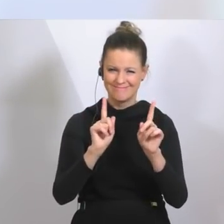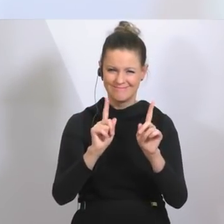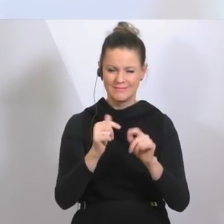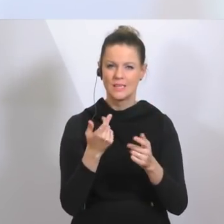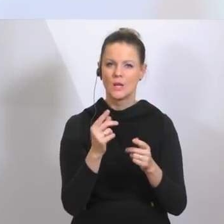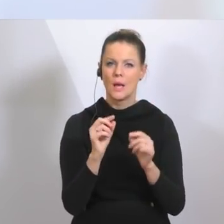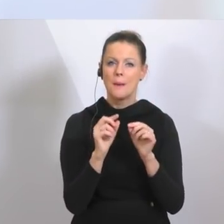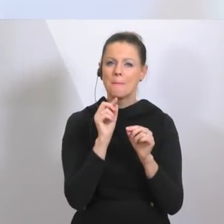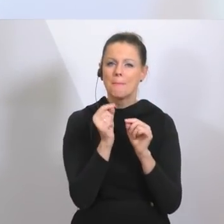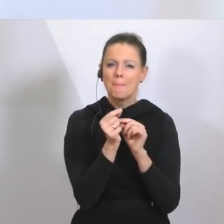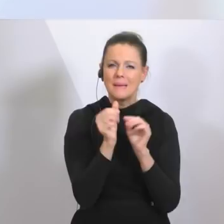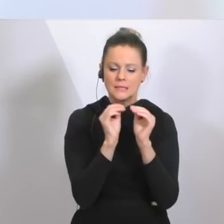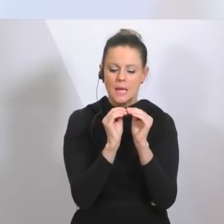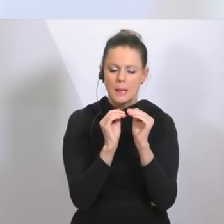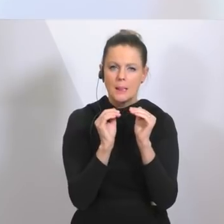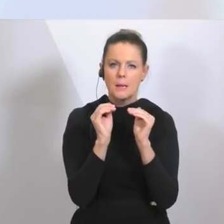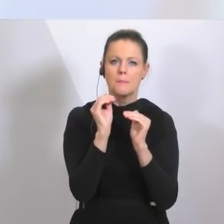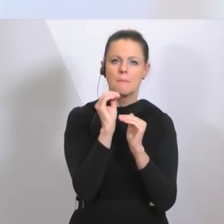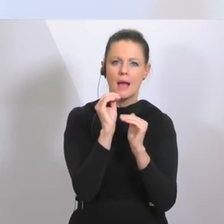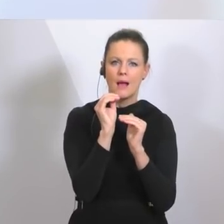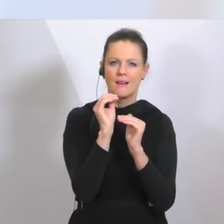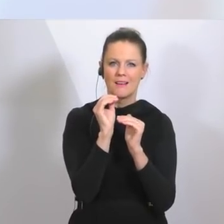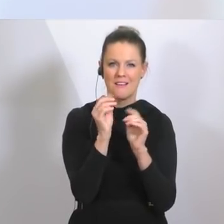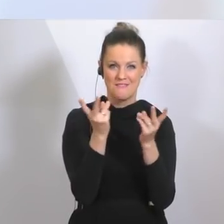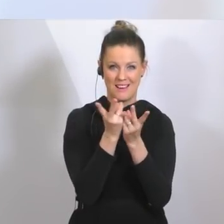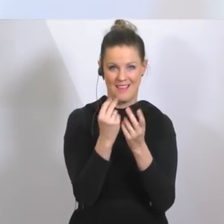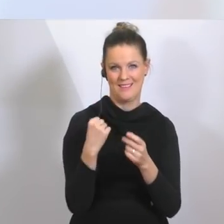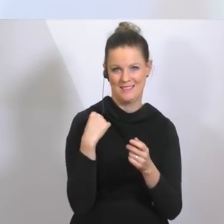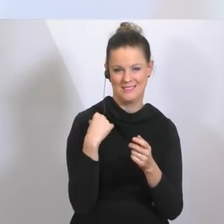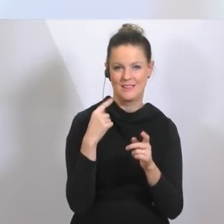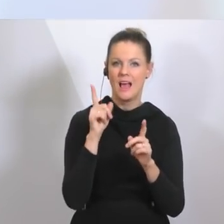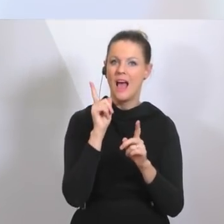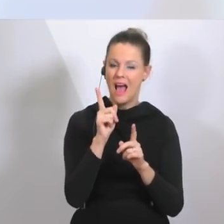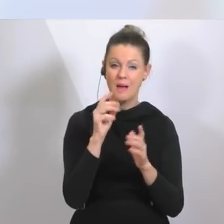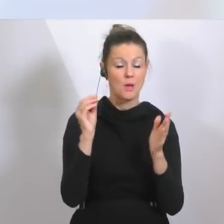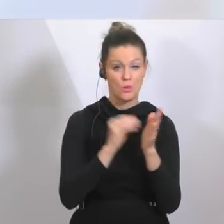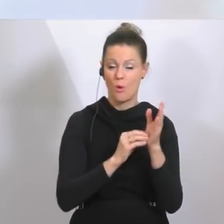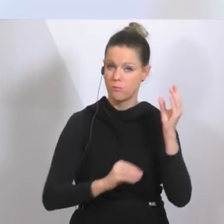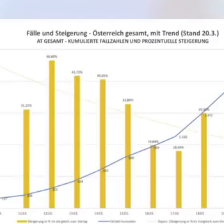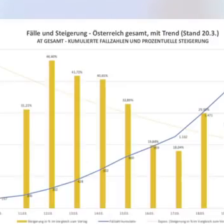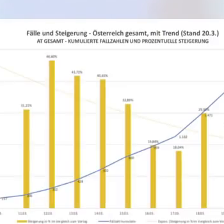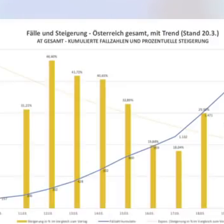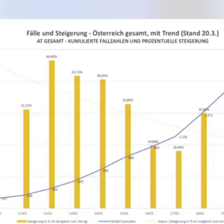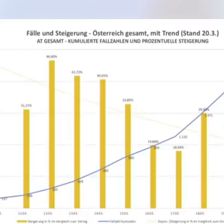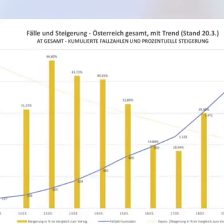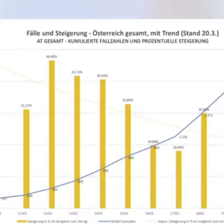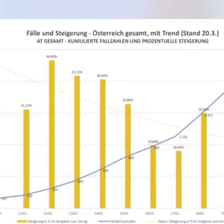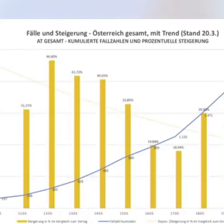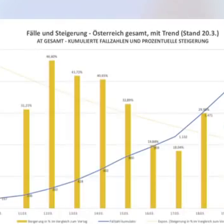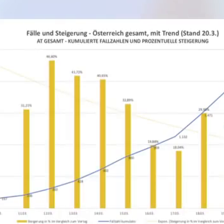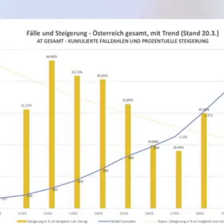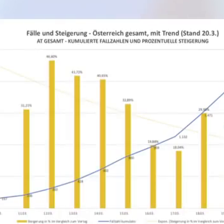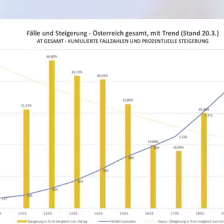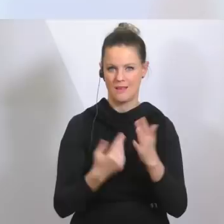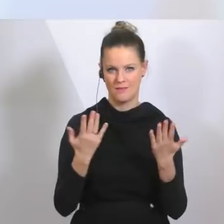geringere Zunahme im Vergleich zum Vortag, aber es sind auch nach wie vor massive Zuwächse. Aber was wir damit zeigen können